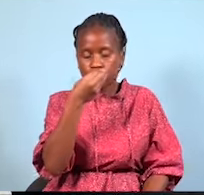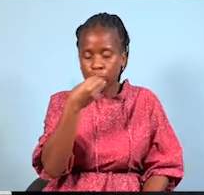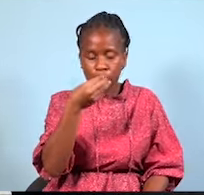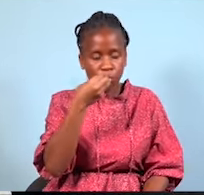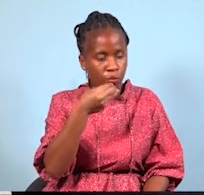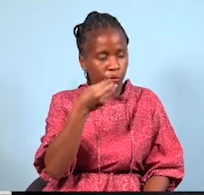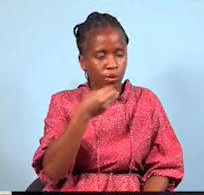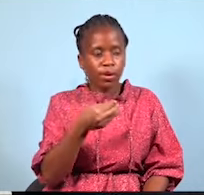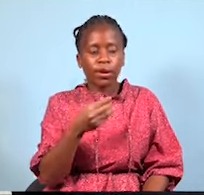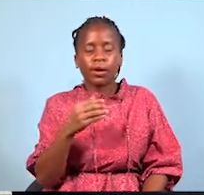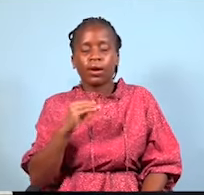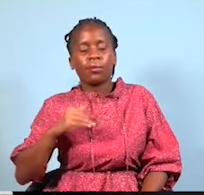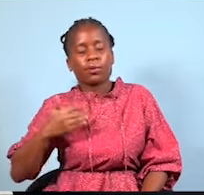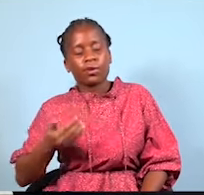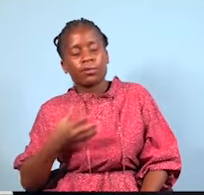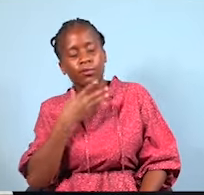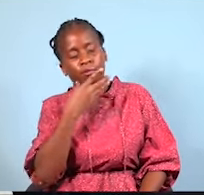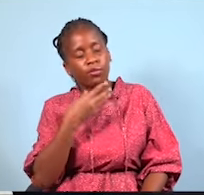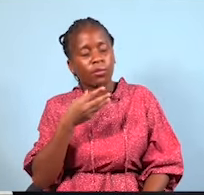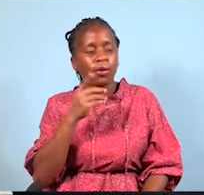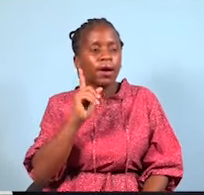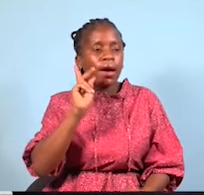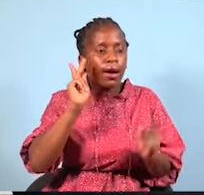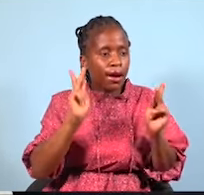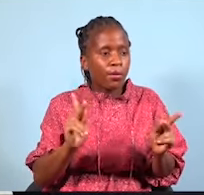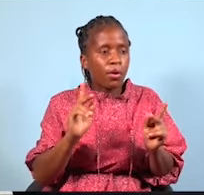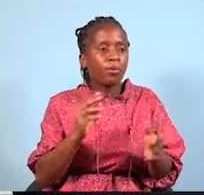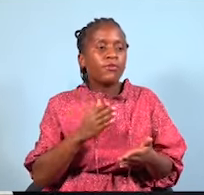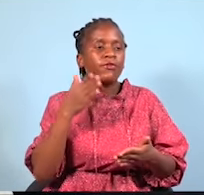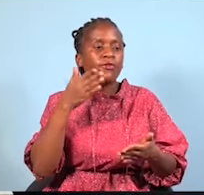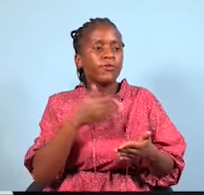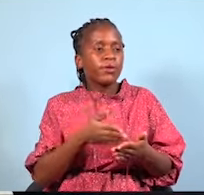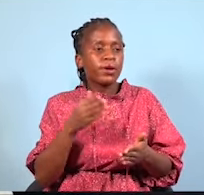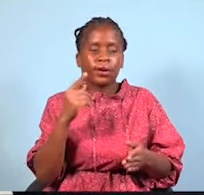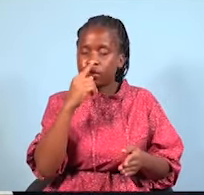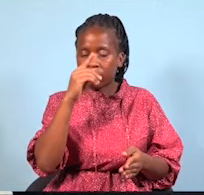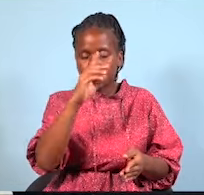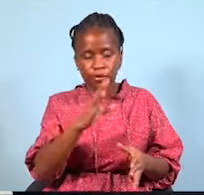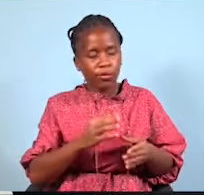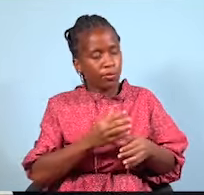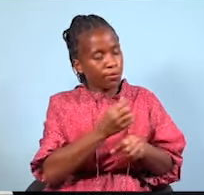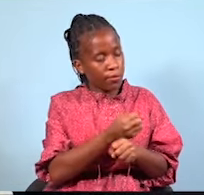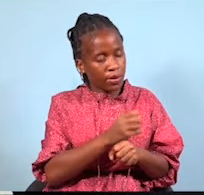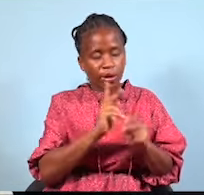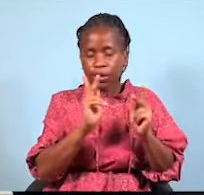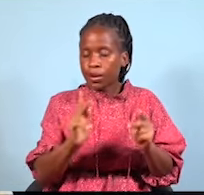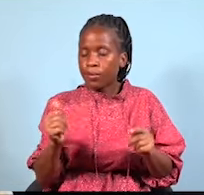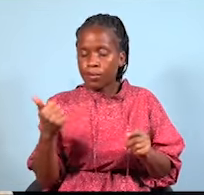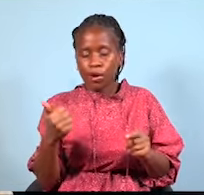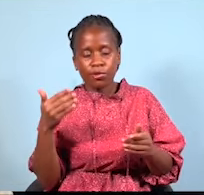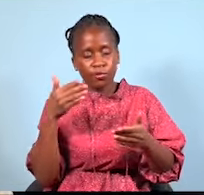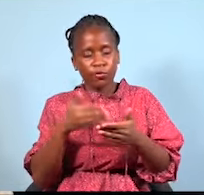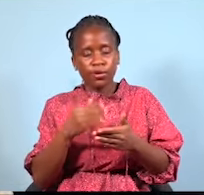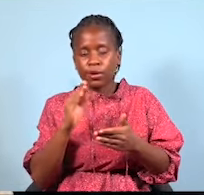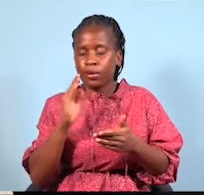utashiuwa hawana. Kuyo ukidia ni kwamba kama umetikivi vigezo, unatakiuwa kupewa, unapewa. Kama huja kivi vigezo, hata